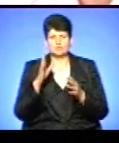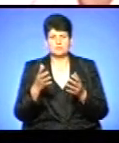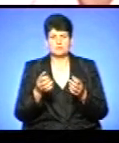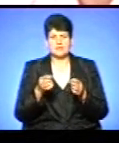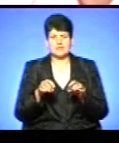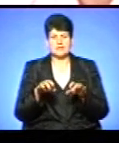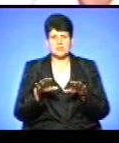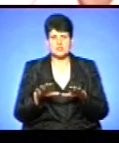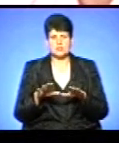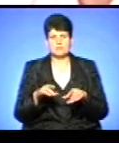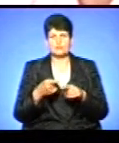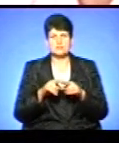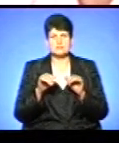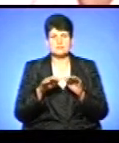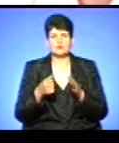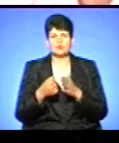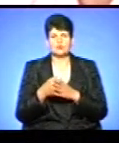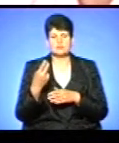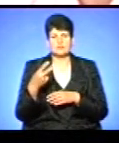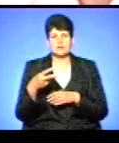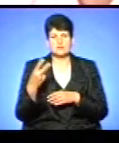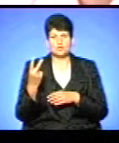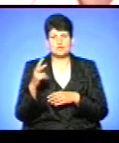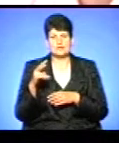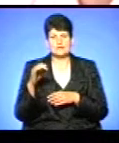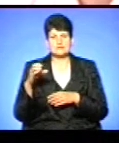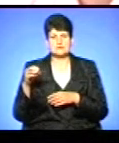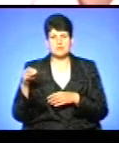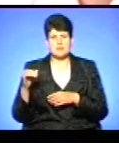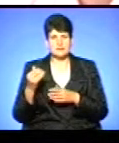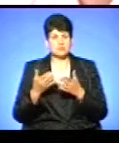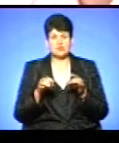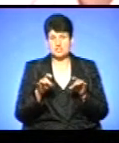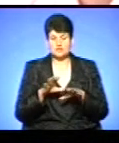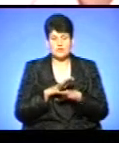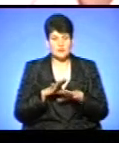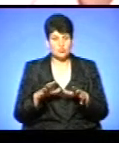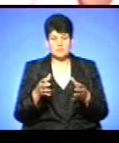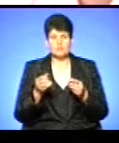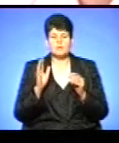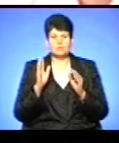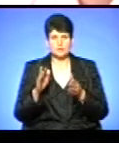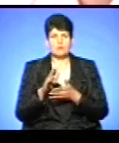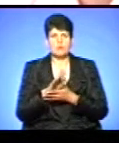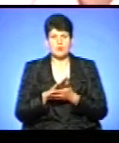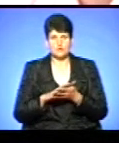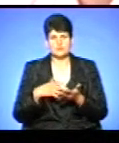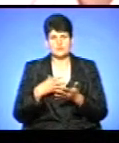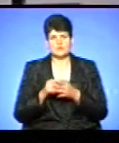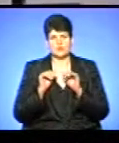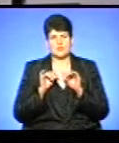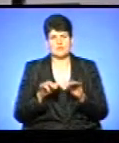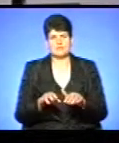рішення по даній справі до 22 листопада. Якщо рішення не буде прийняти, ми будемо продовжувати свої дії.